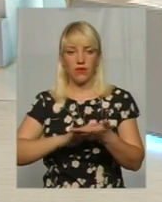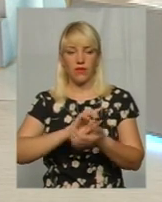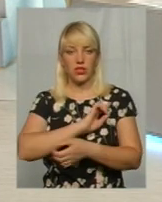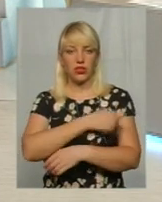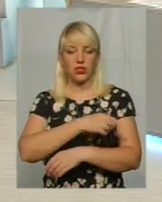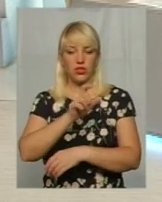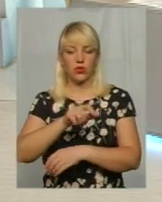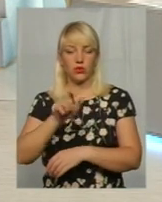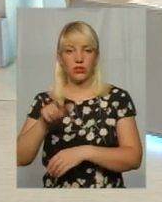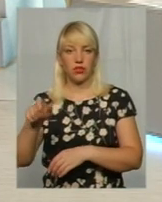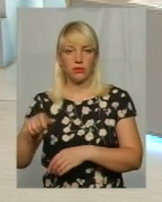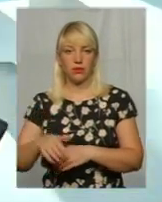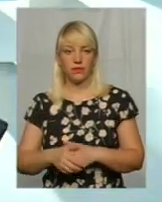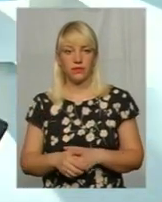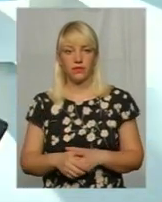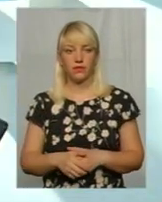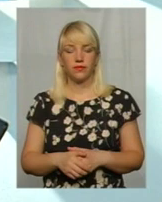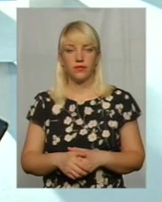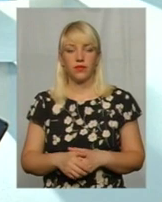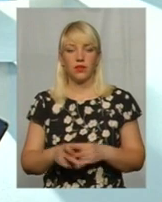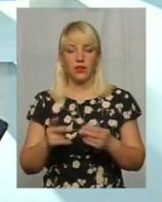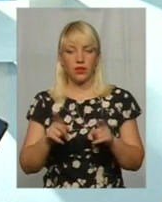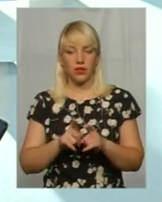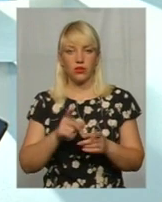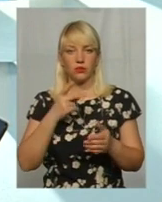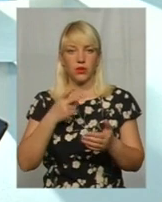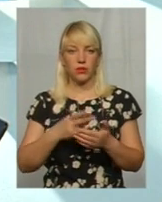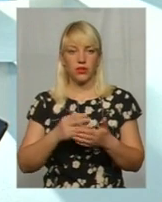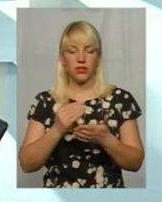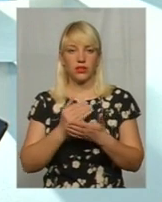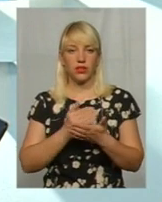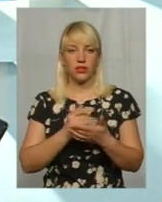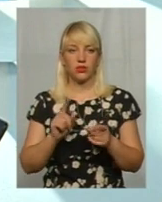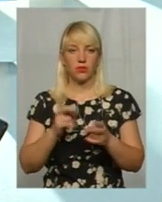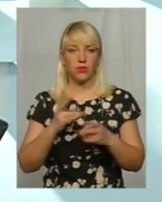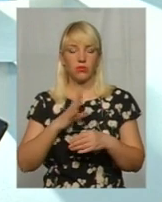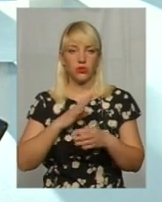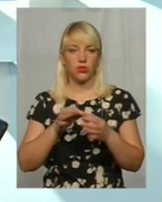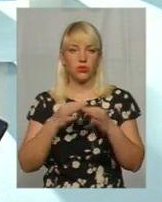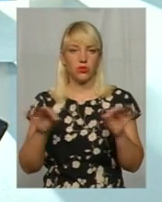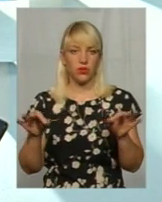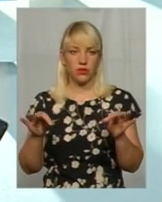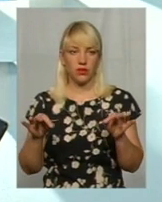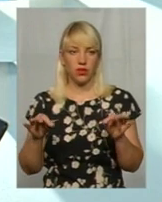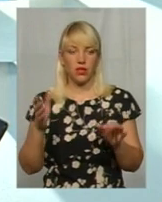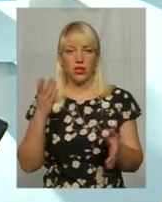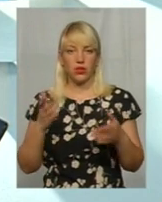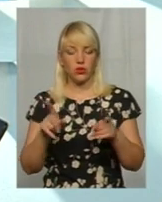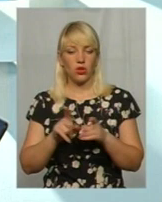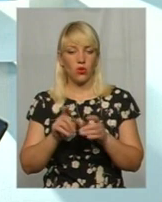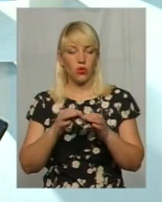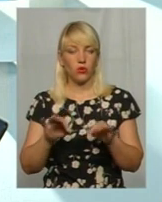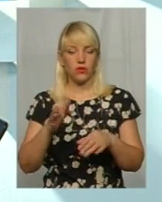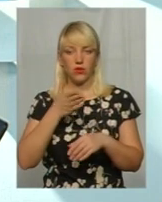осіб, які незареєстровані фізичними своїми підприємцями, однак також передбачає ця стаття, що повинен бути певний дозвіл. Отже, якщо такого дозвілу немає,